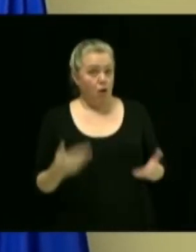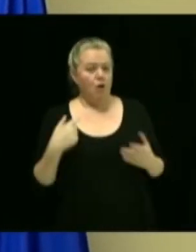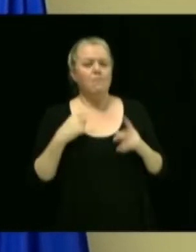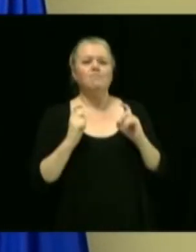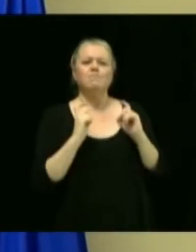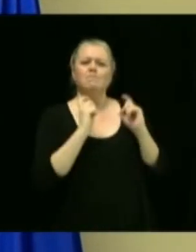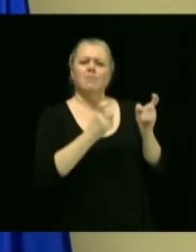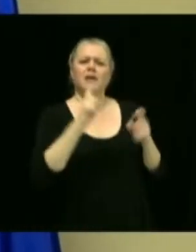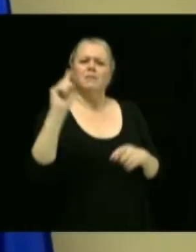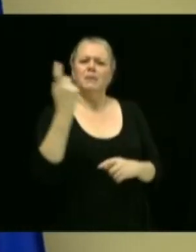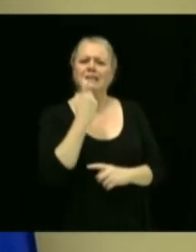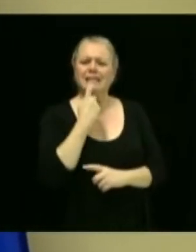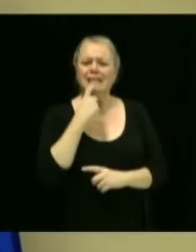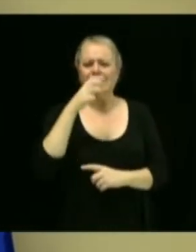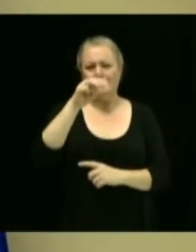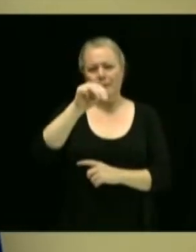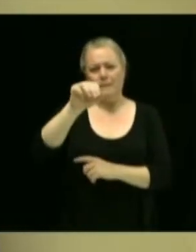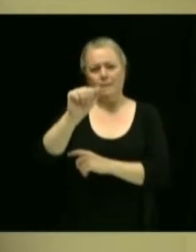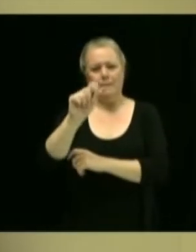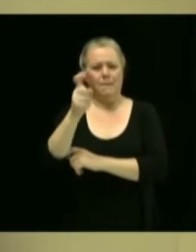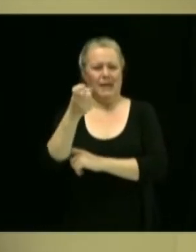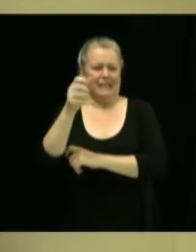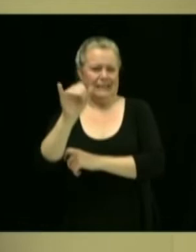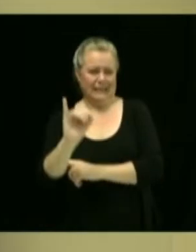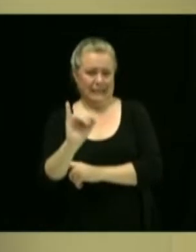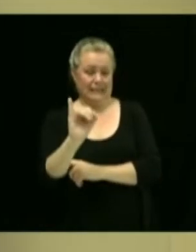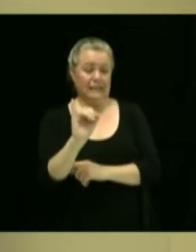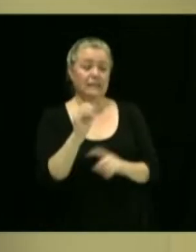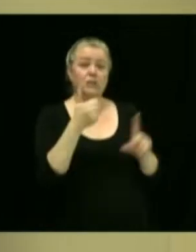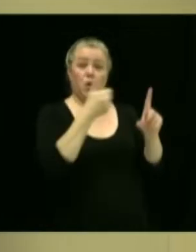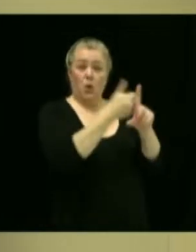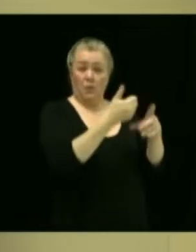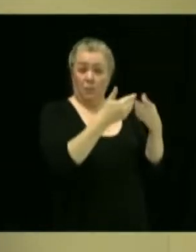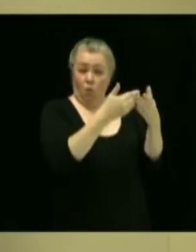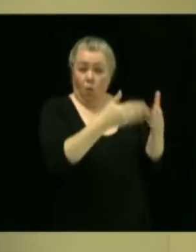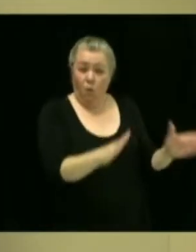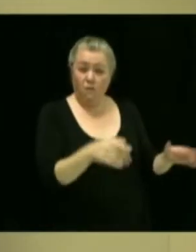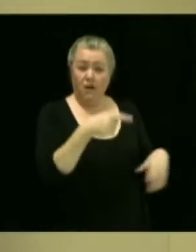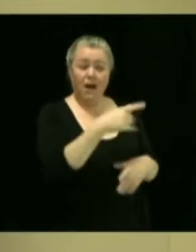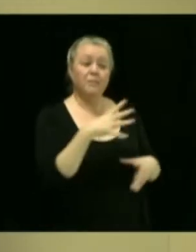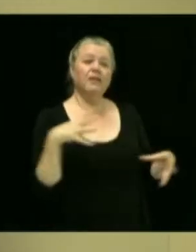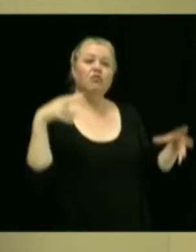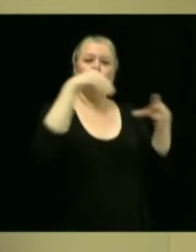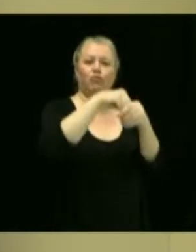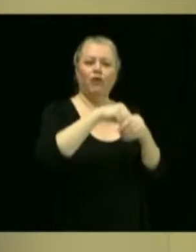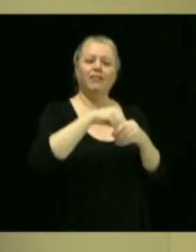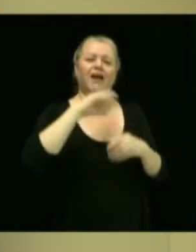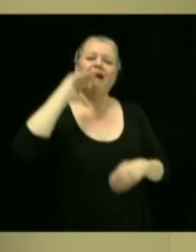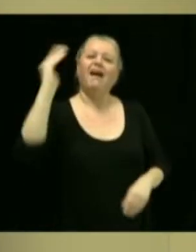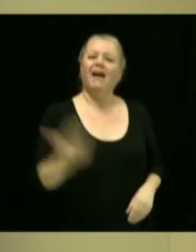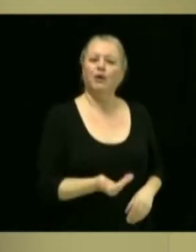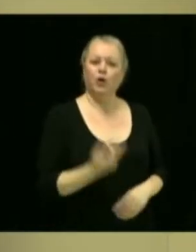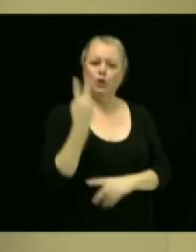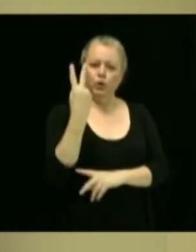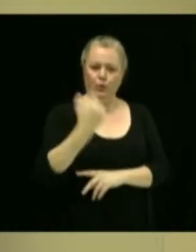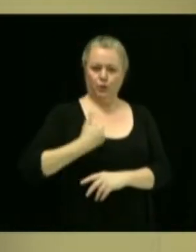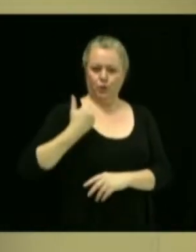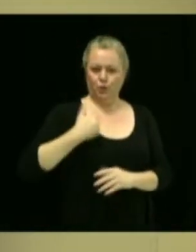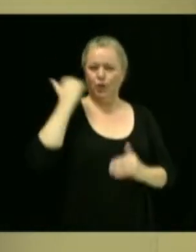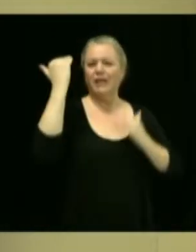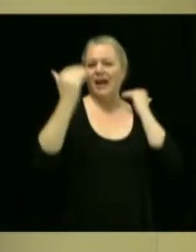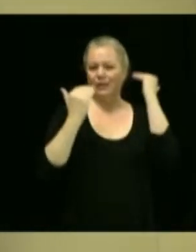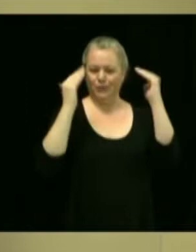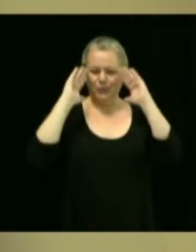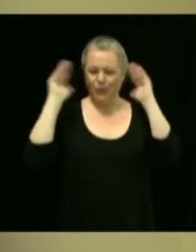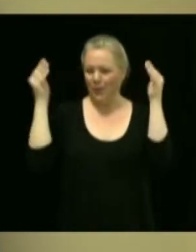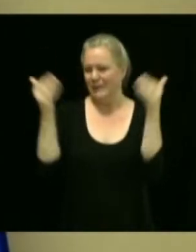souligner son ouverture remarquable en accueillant deux jeunes adultes audistes pour des stages de travail. Mais Maxi est allé encore